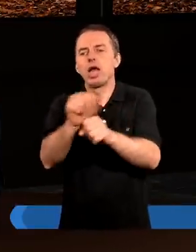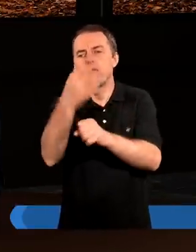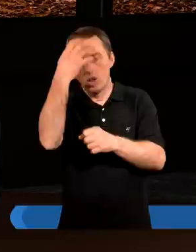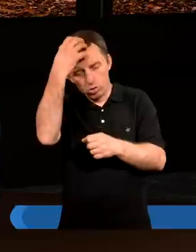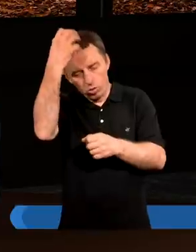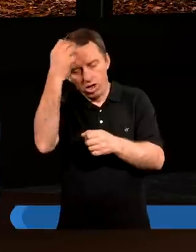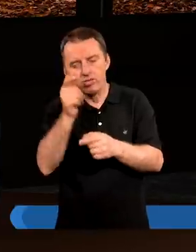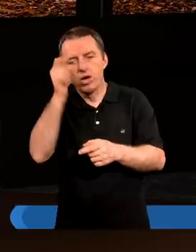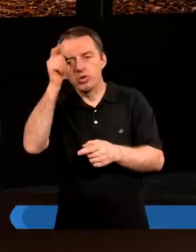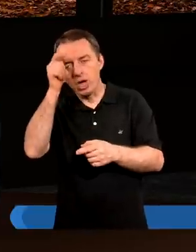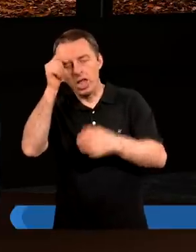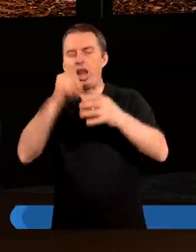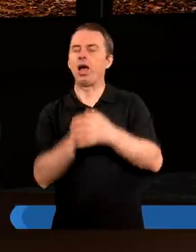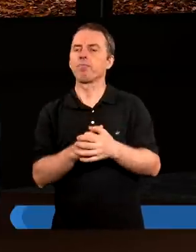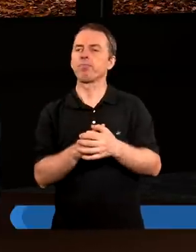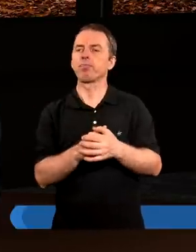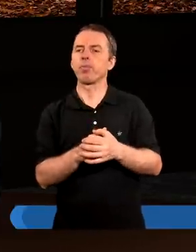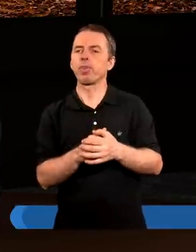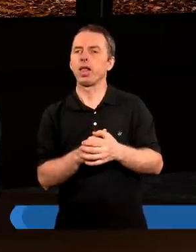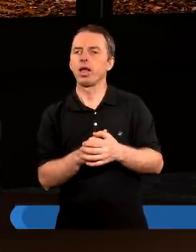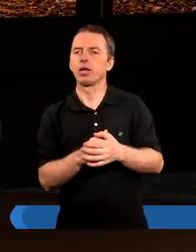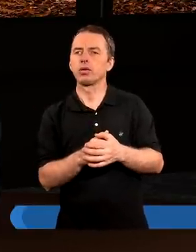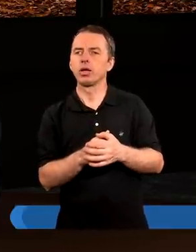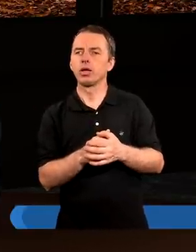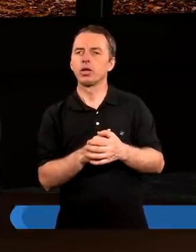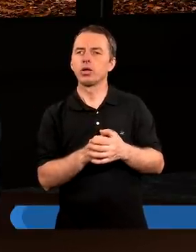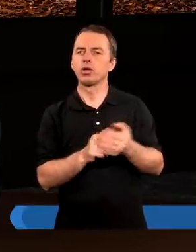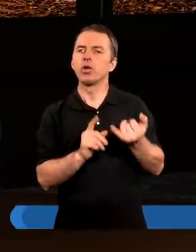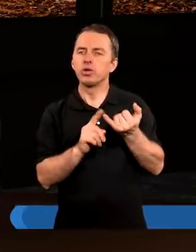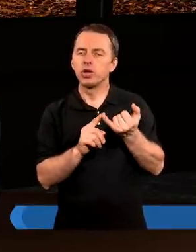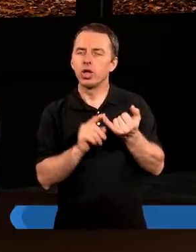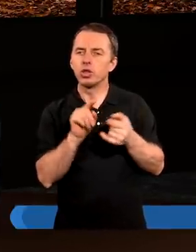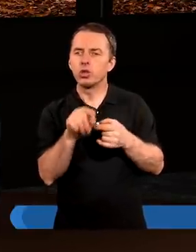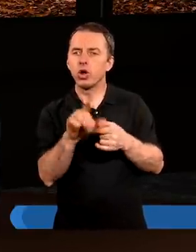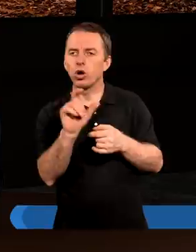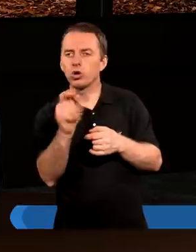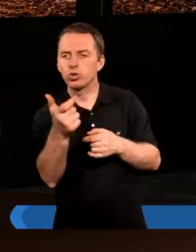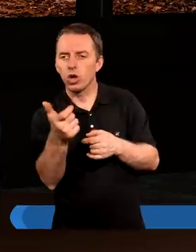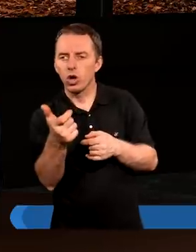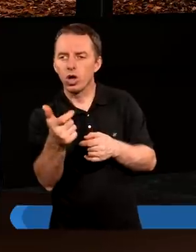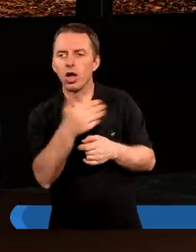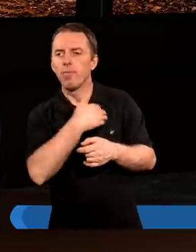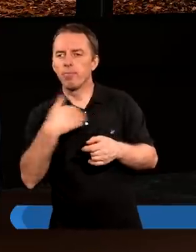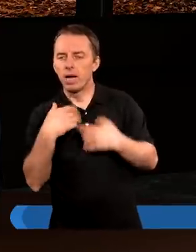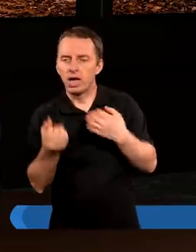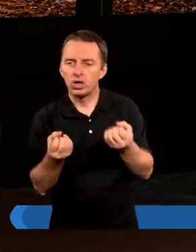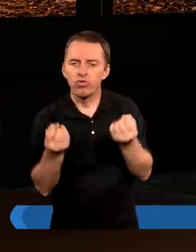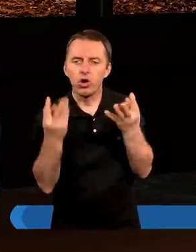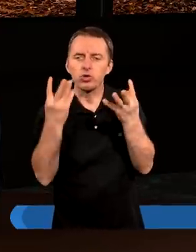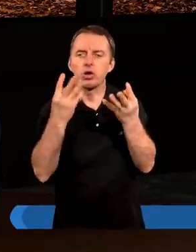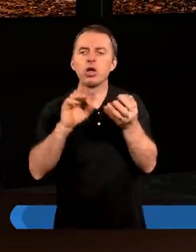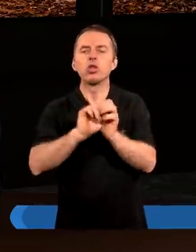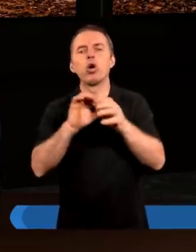królestwem szatana. I to, co my tworzymy, albo